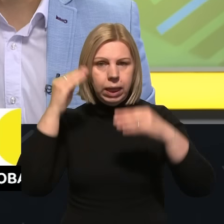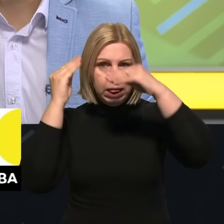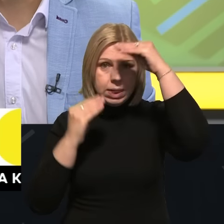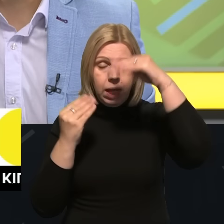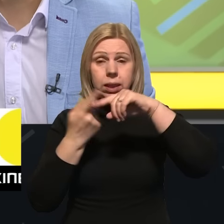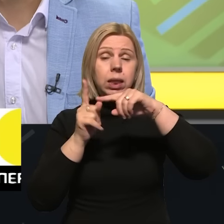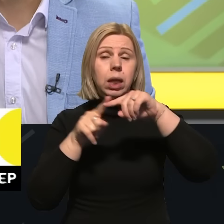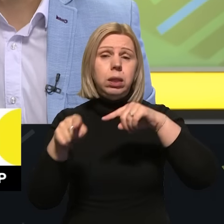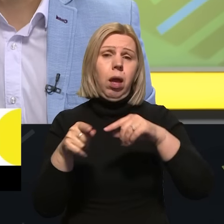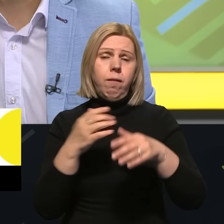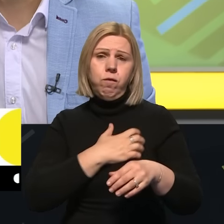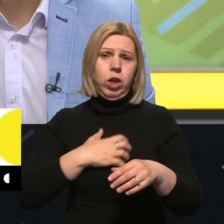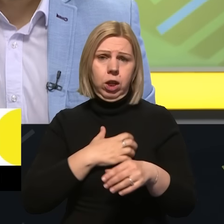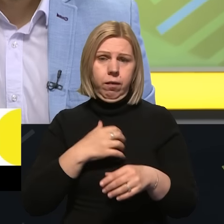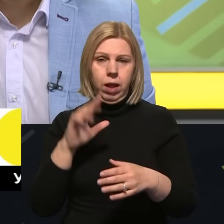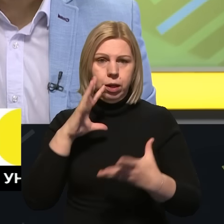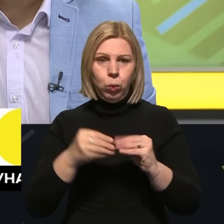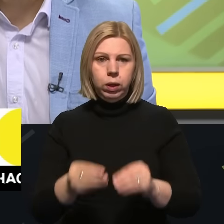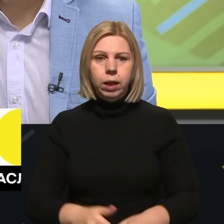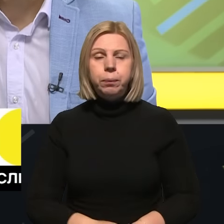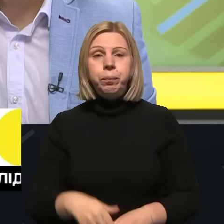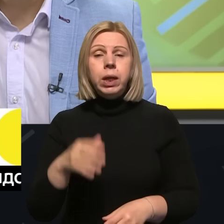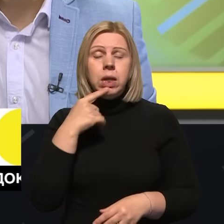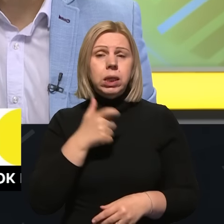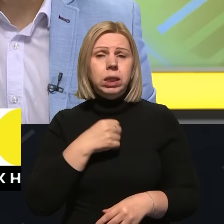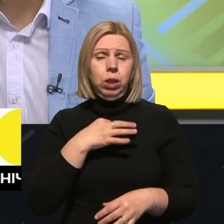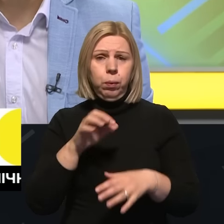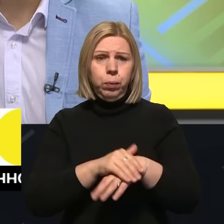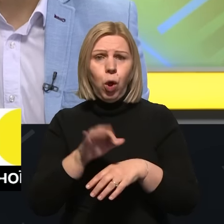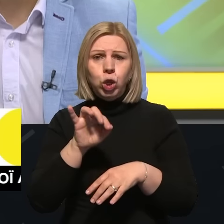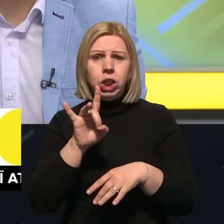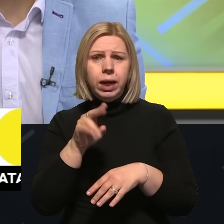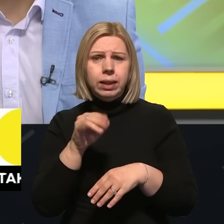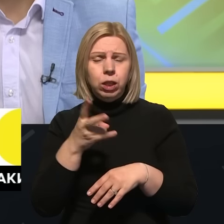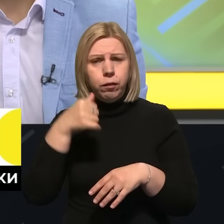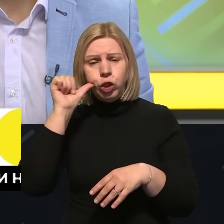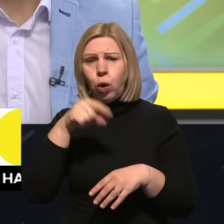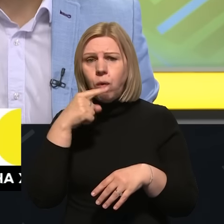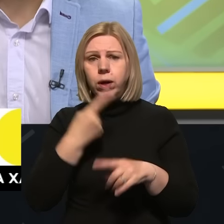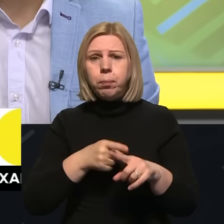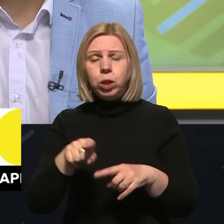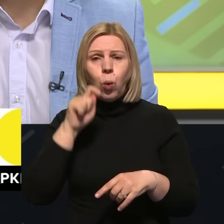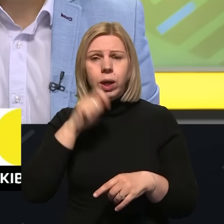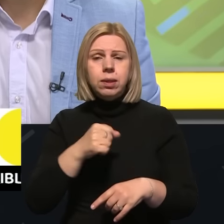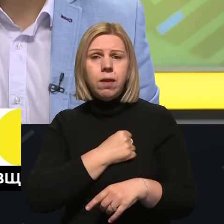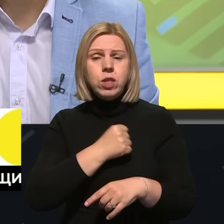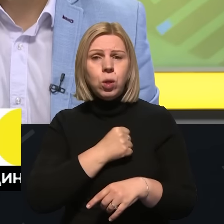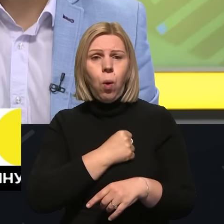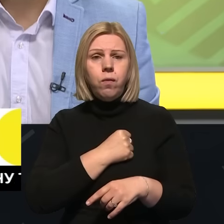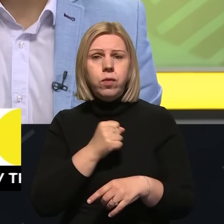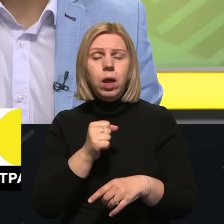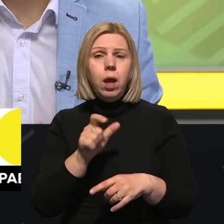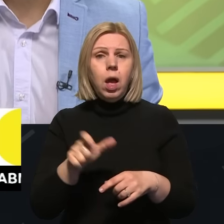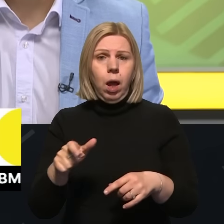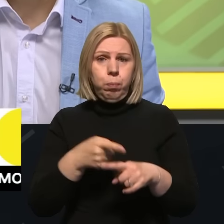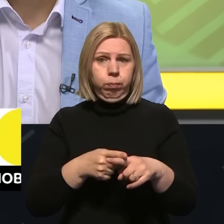досить важливим результатом. Пане Назаре, скажи, будь ласка, стосовно очеретиного. ви вчора говорили про те, що українські військові все-таки